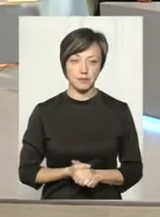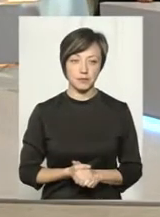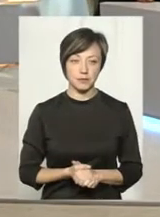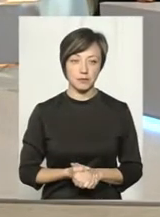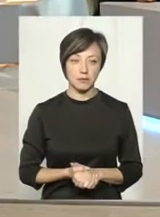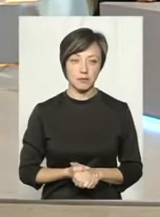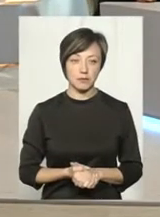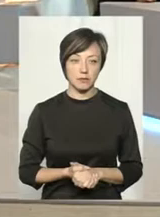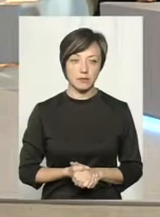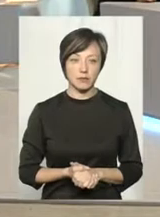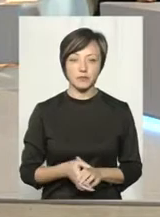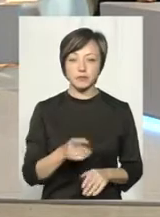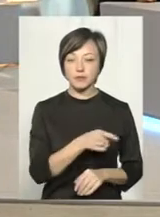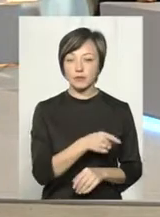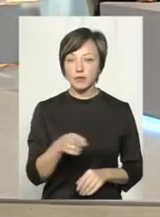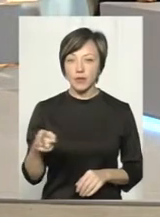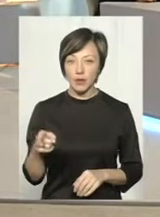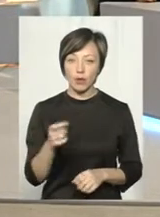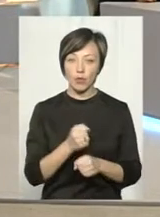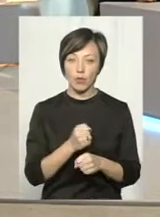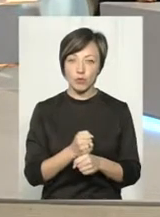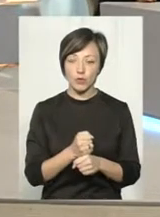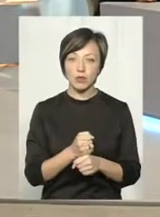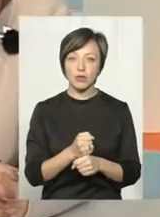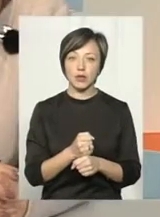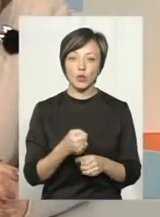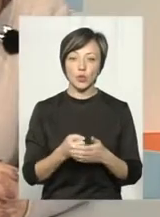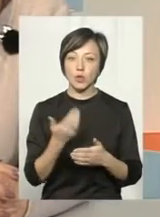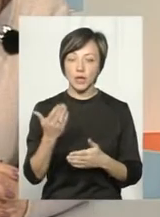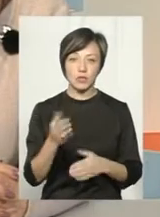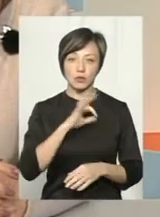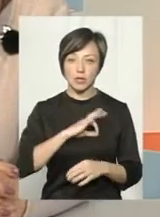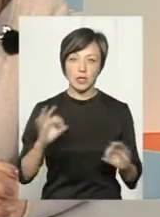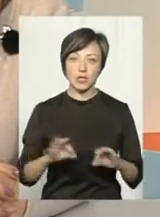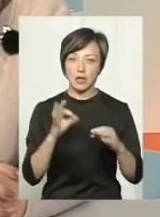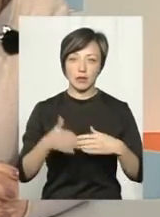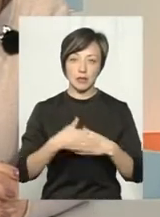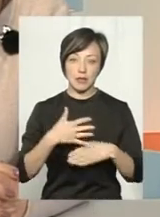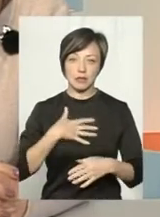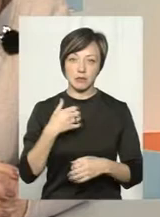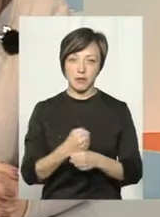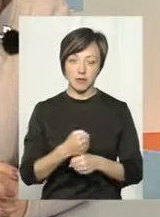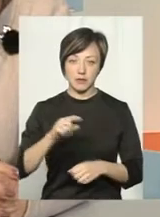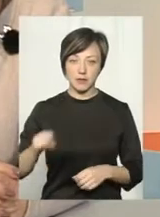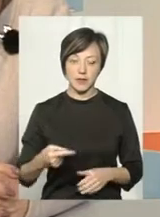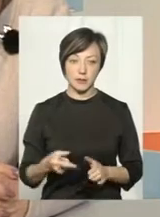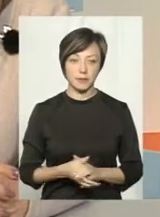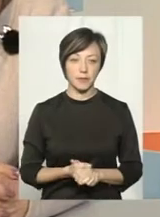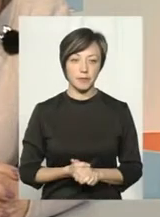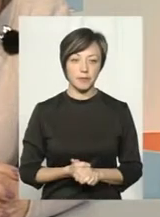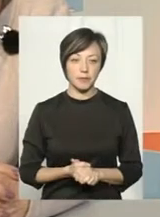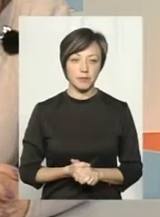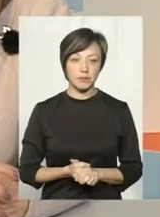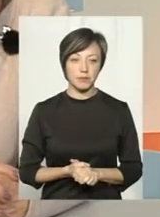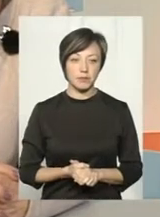На протязі періоду роботи і дії контракту до неї не застосовувалися ніякі міри дисциплінарних стягнень. Ми кажемо, якщо